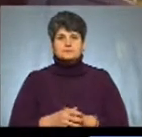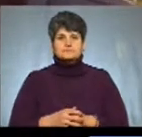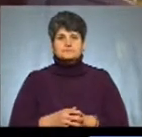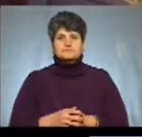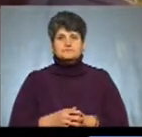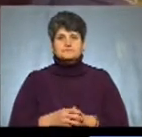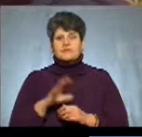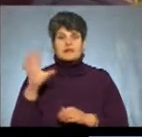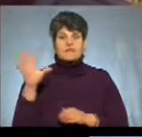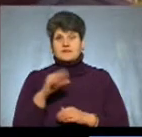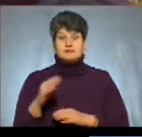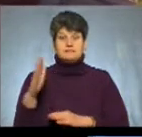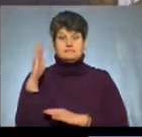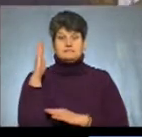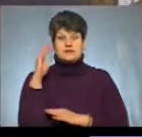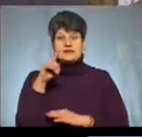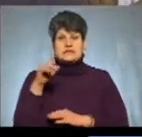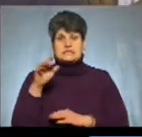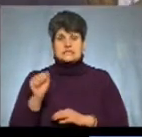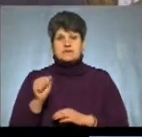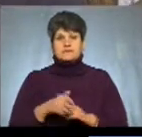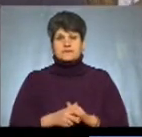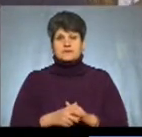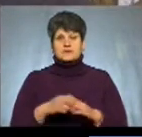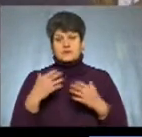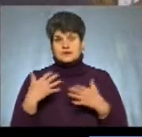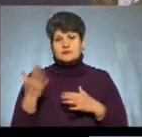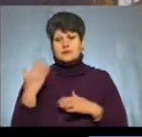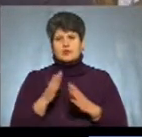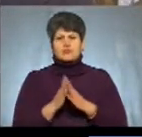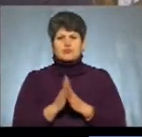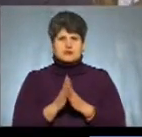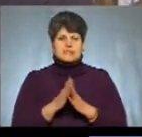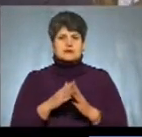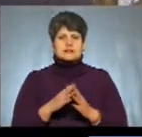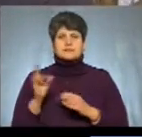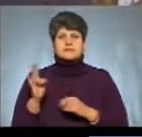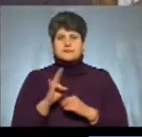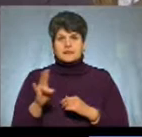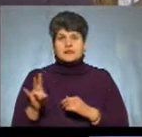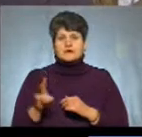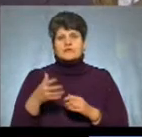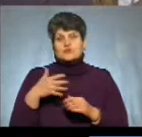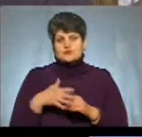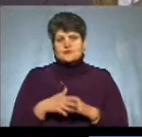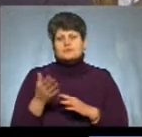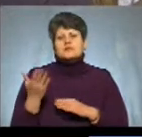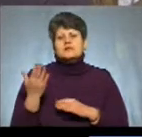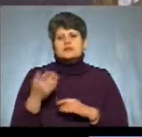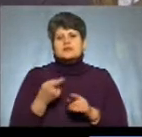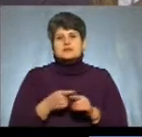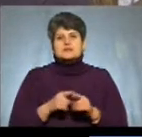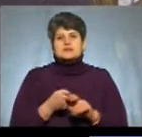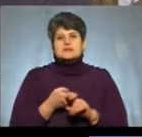Всі до одного підняли руки, що ми за. От вже давно просили батюшки, ну, розуміло, якби тільки залишило від одного батюшки все, над ним є